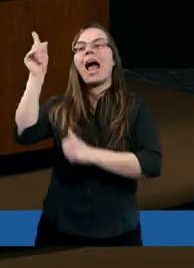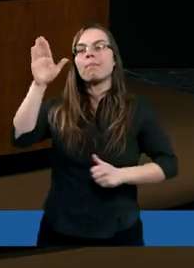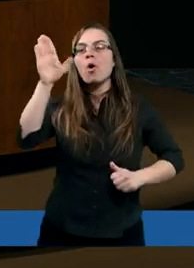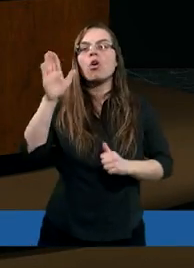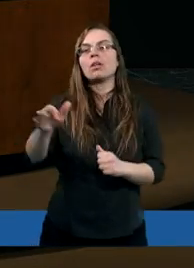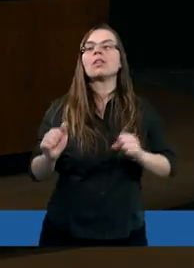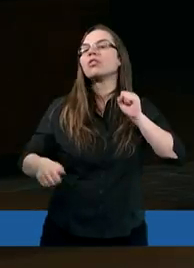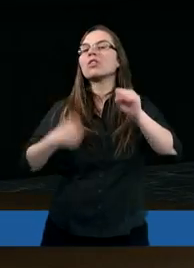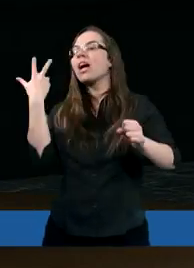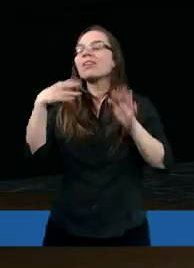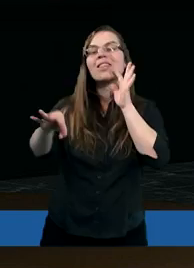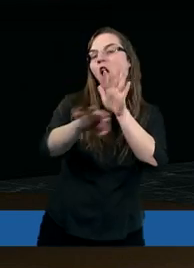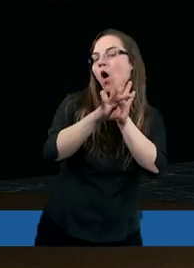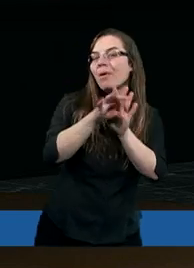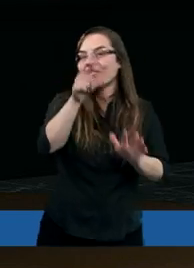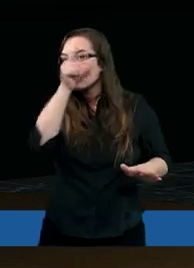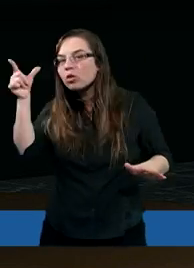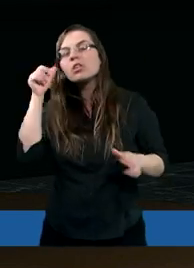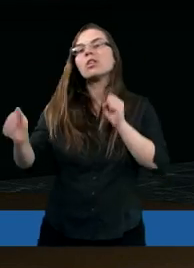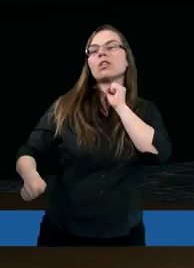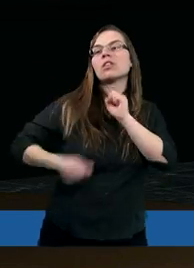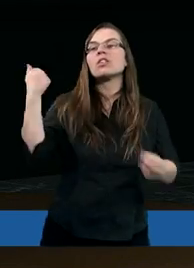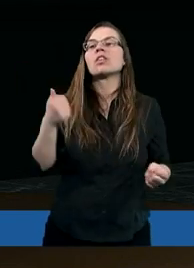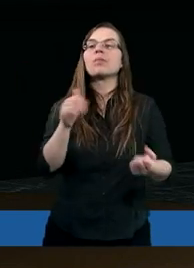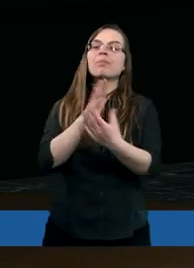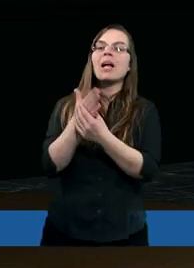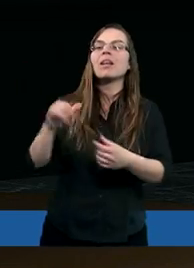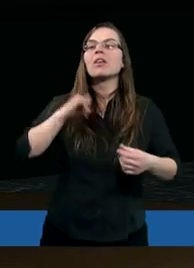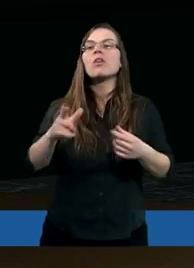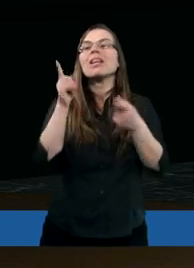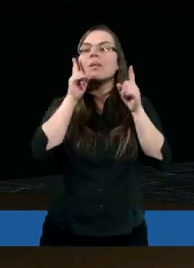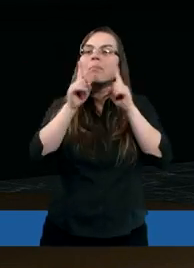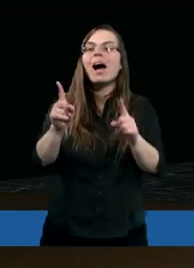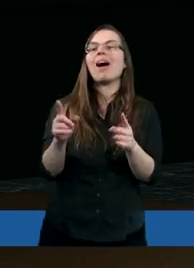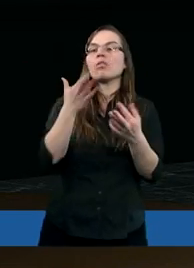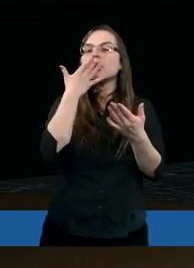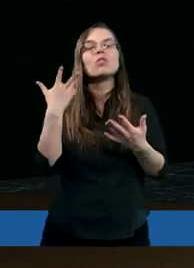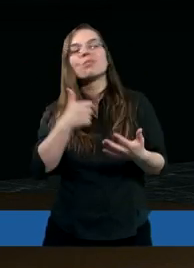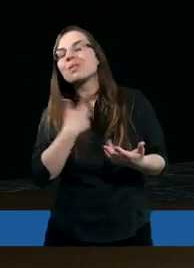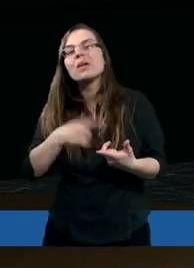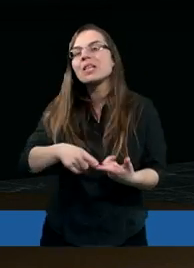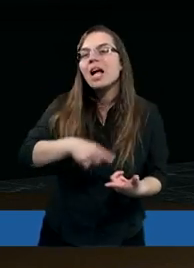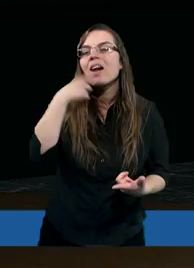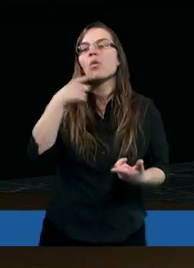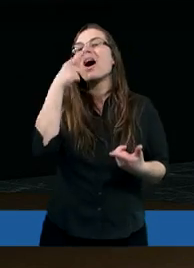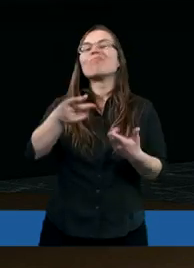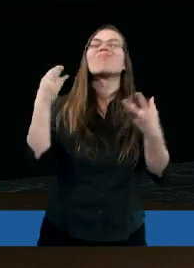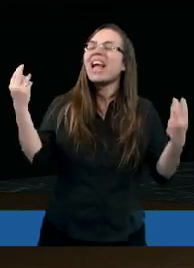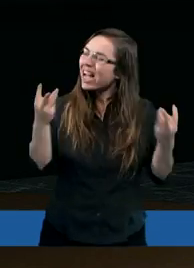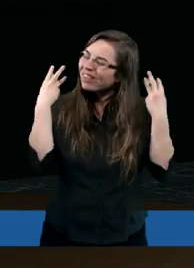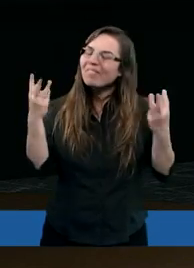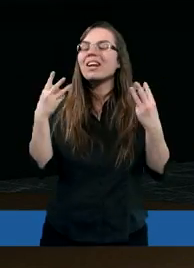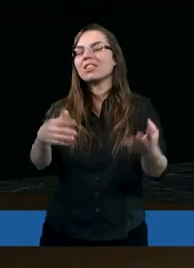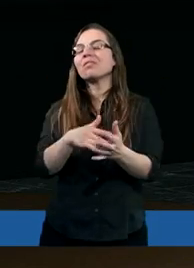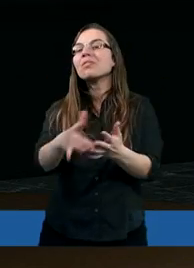nie obmawiać ludzi, żeby pragnąć jednak iść z prawdą, żeby nie kłamać. A to jest najważniejsze w